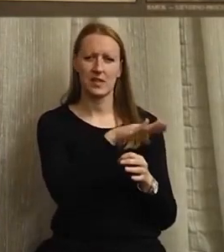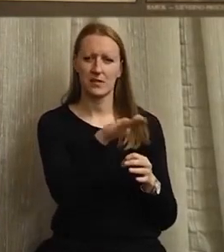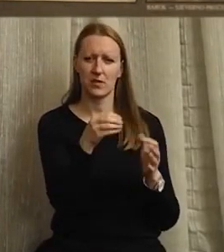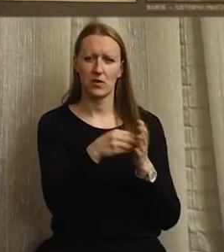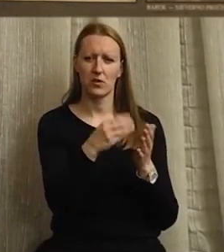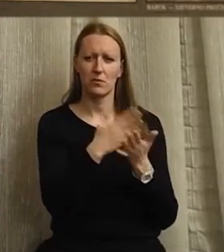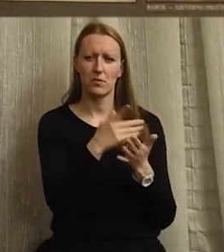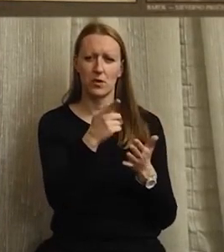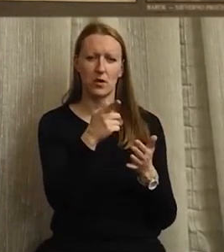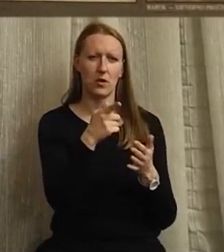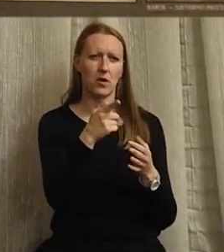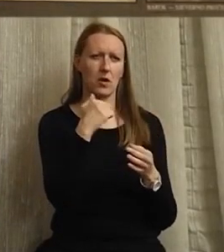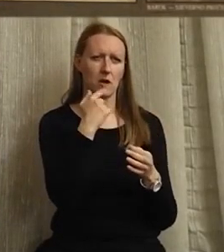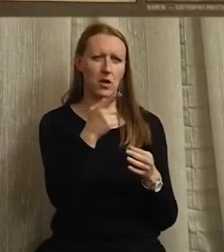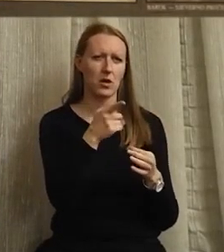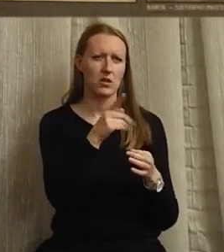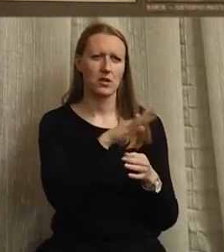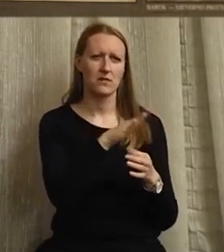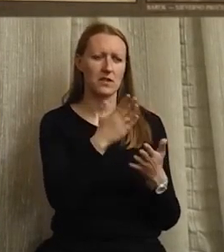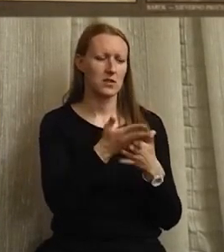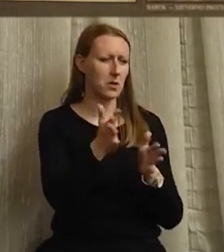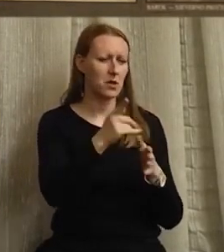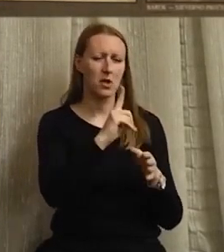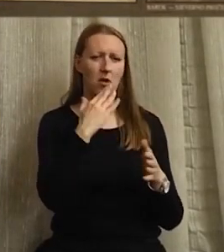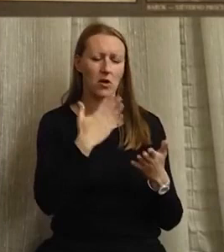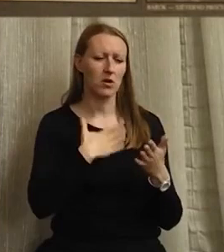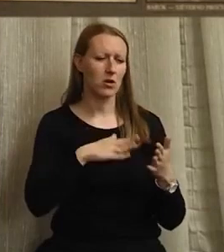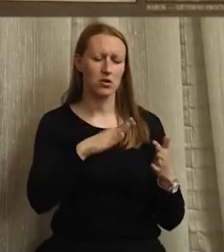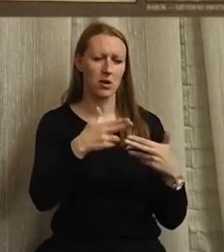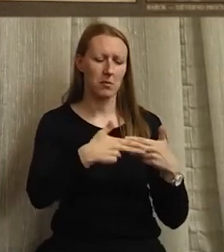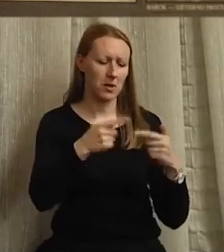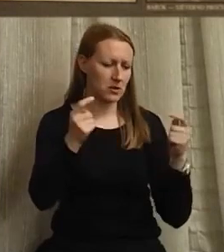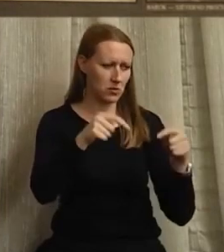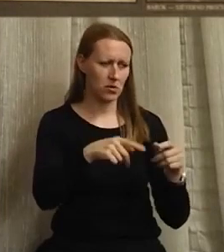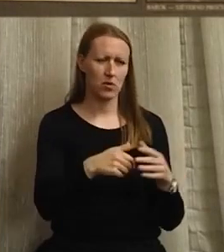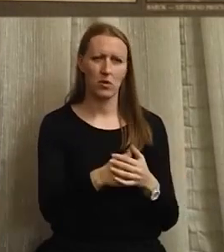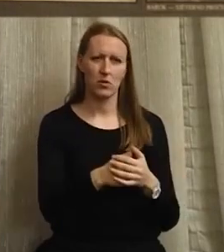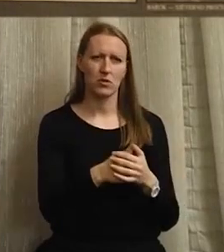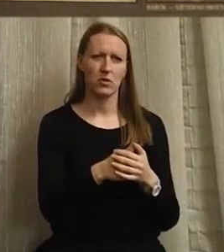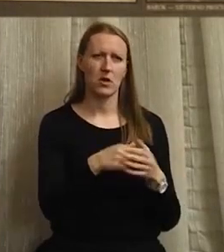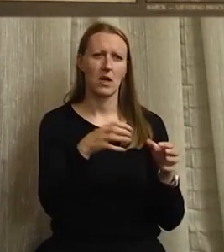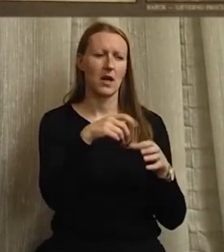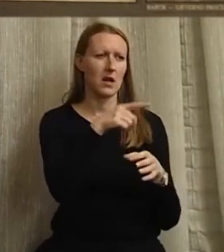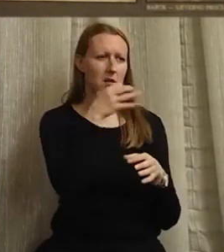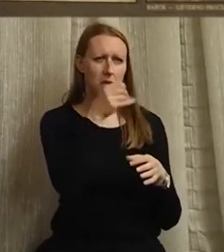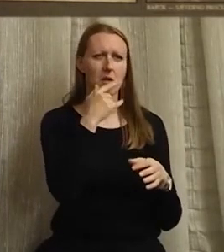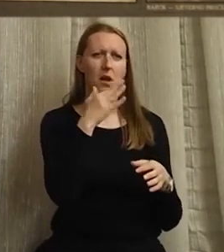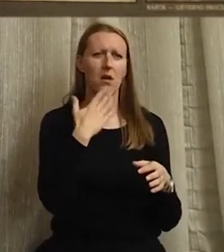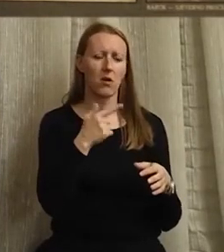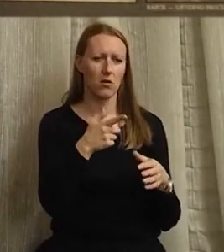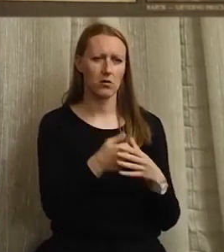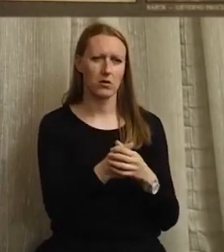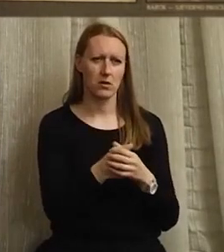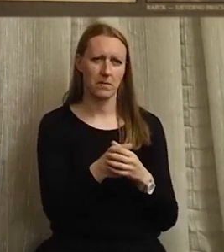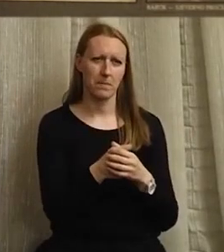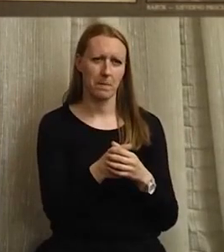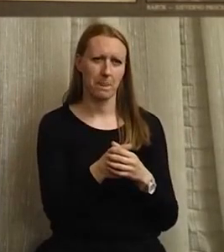Još je bio toliko korektalni, rekao pažite, svi su bježali, niko neće blizu. Djelatnike sam pito, hoćete li?